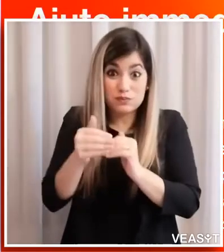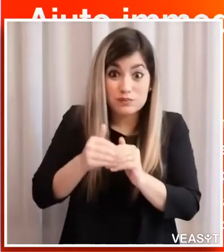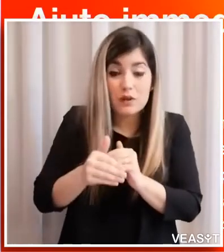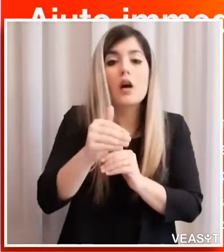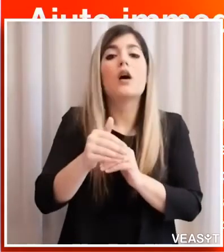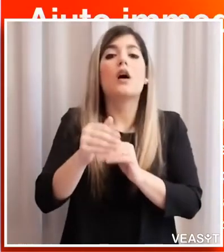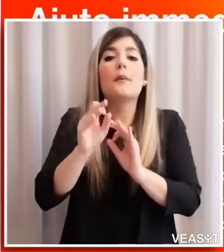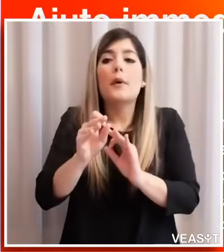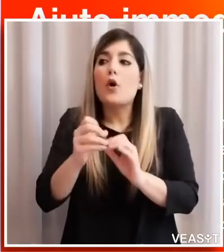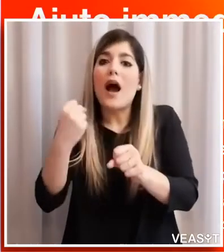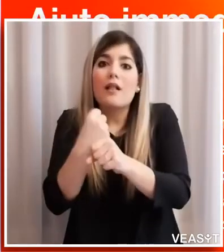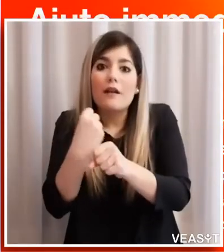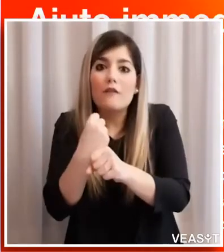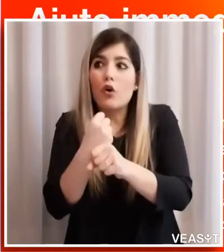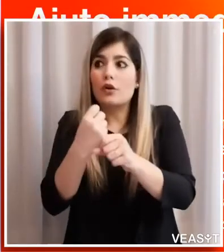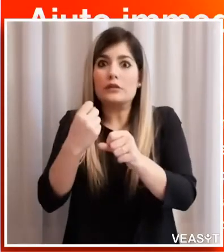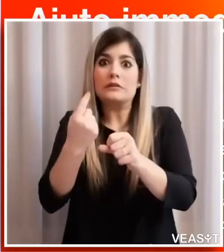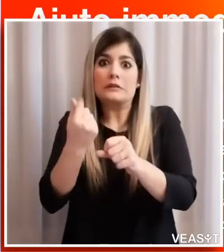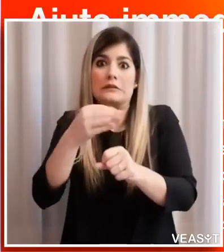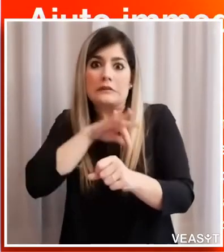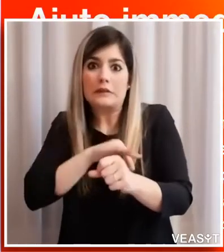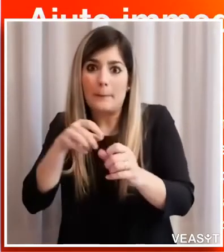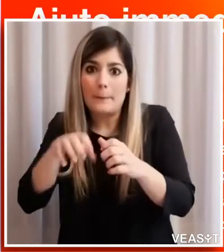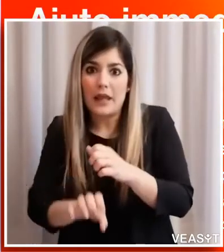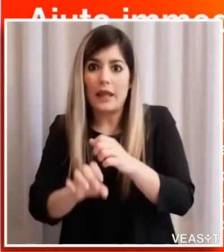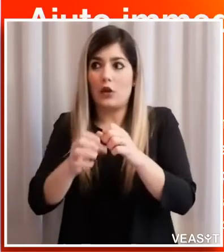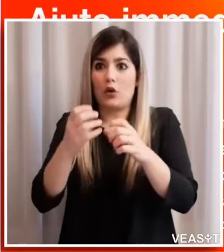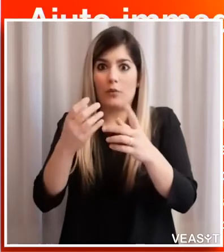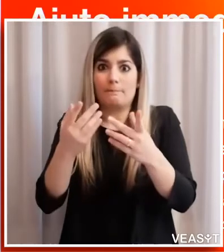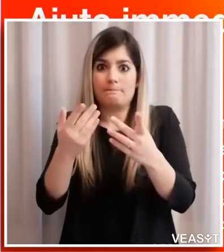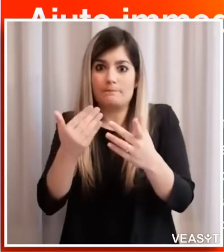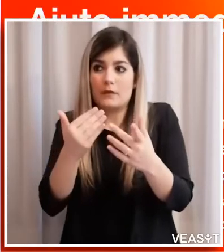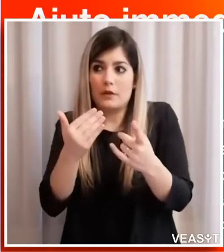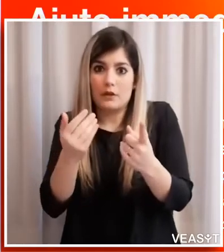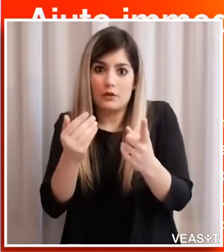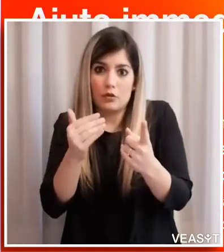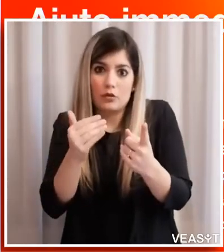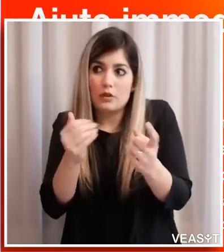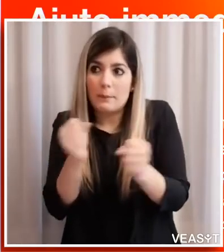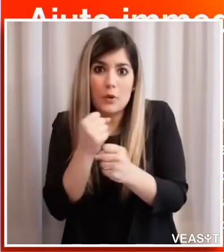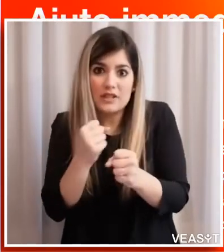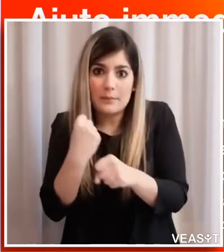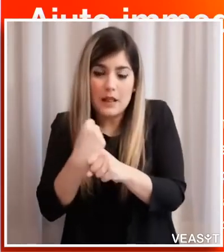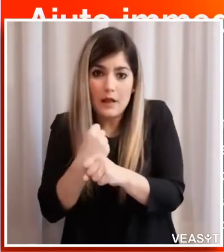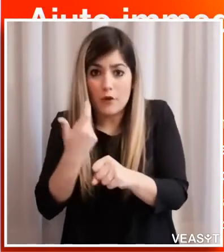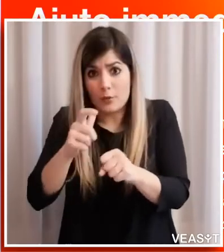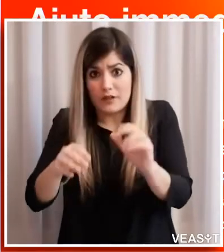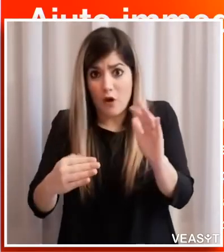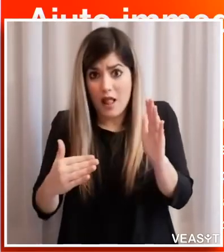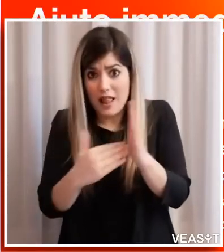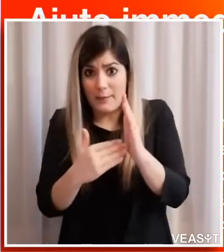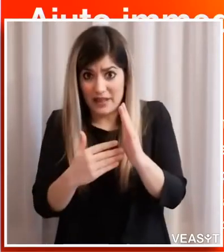revoca dell'attività lavorativa e non sono in grado di svolgerla a causa delle limitazioni